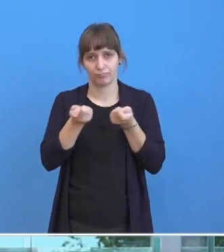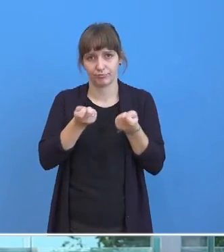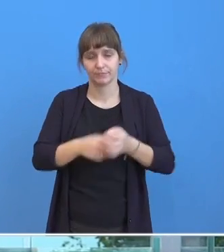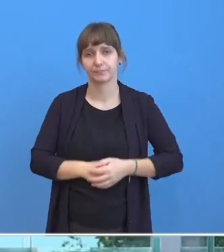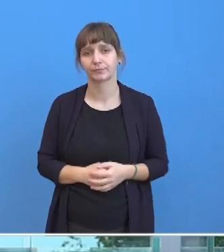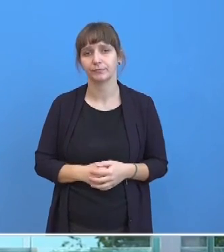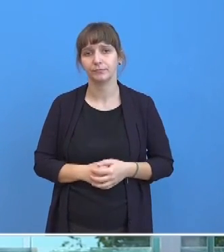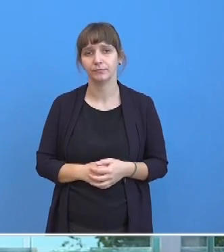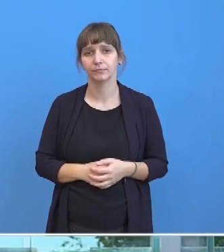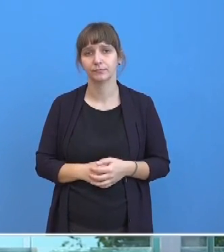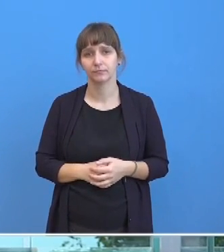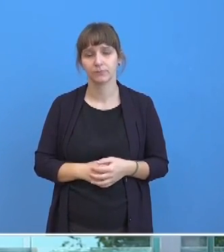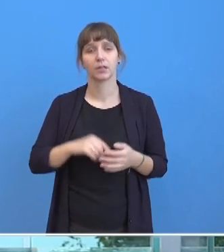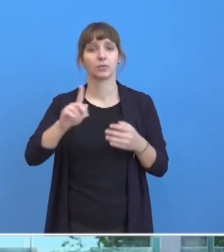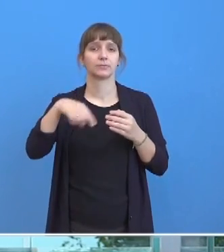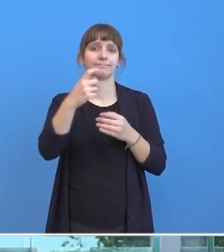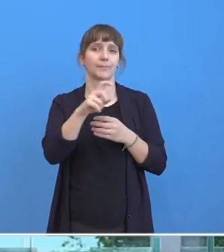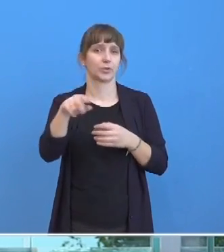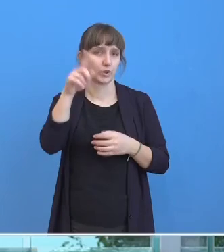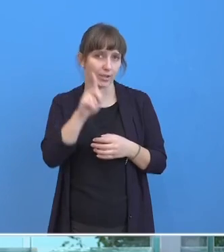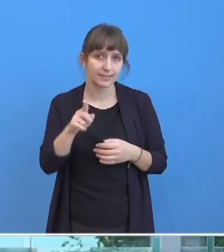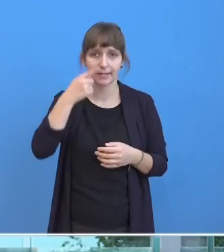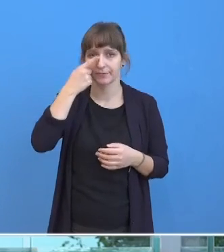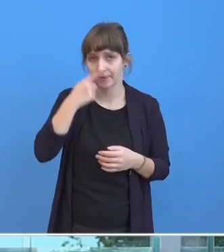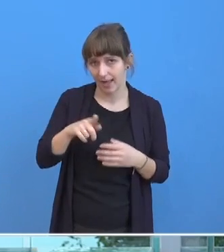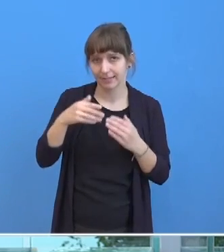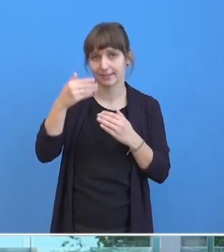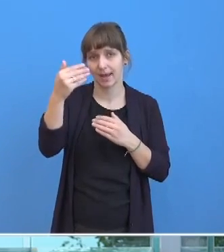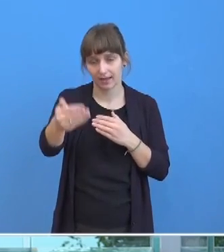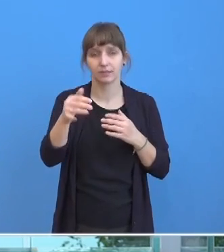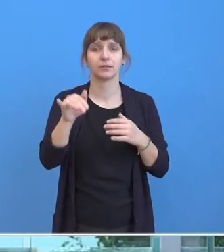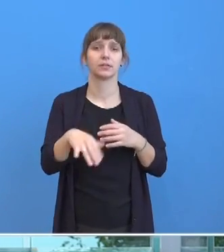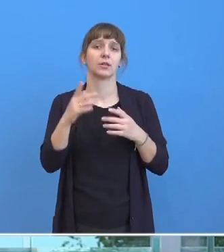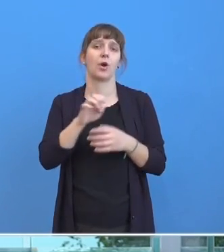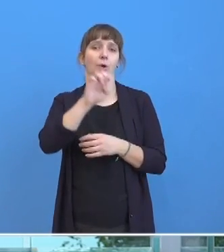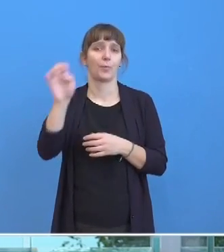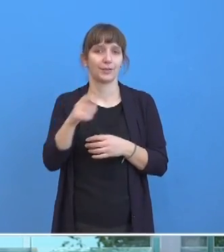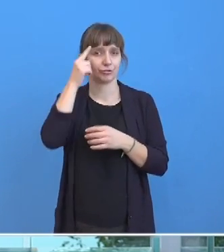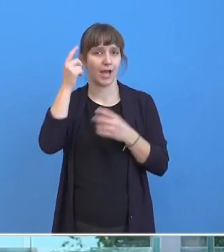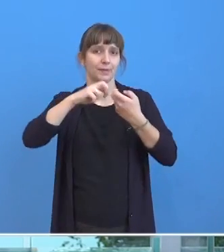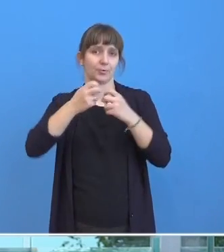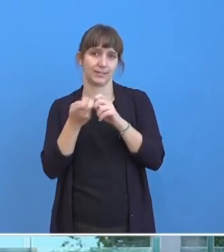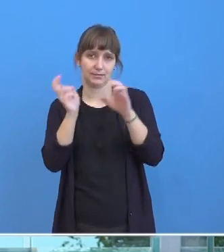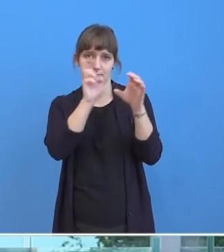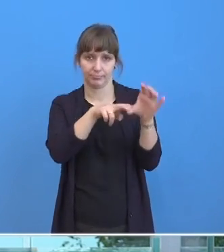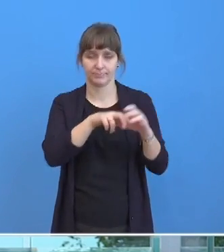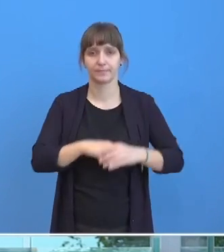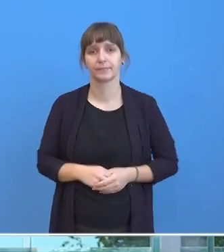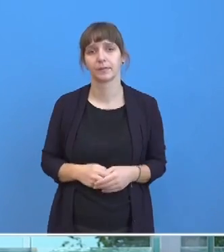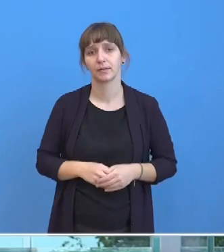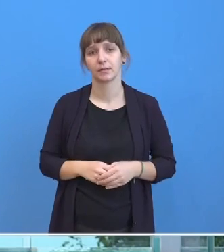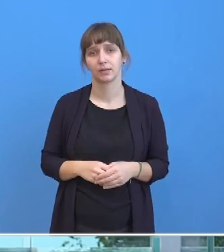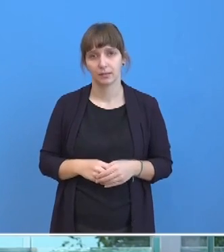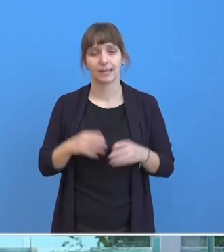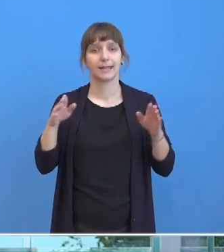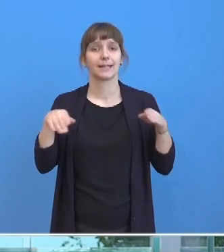Und in der kommenden Woche am Donnerstag und Freitag wird sie am Europäischen Rat in Brüssel teilnehmen. Wie üblich wird der